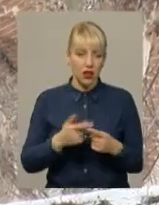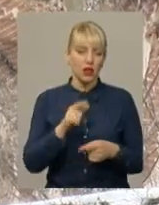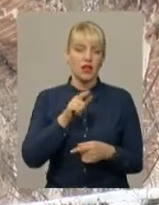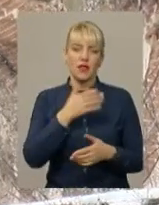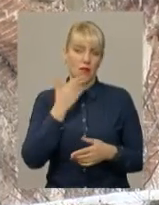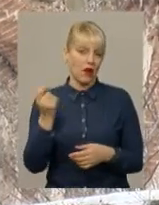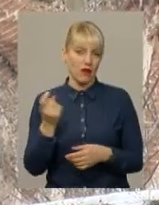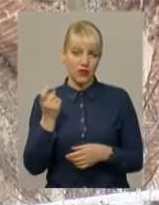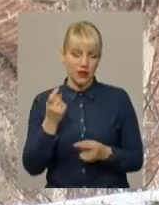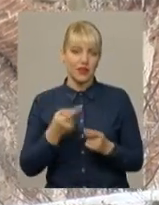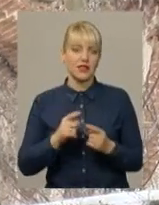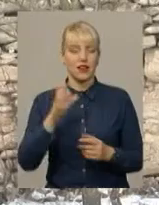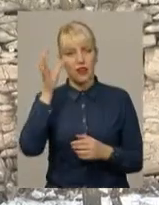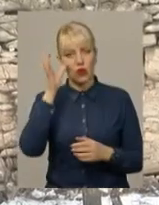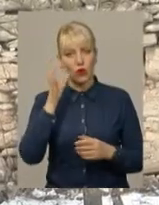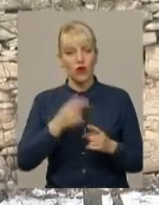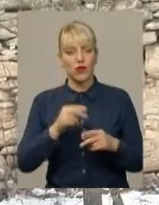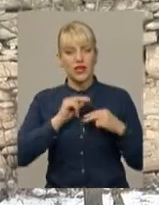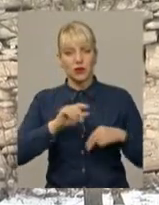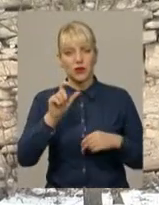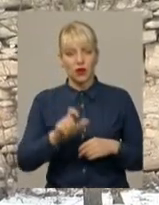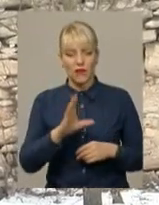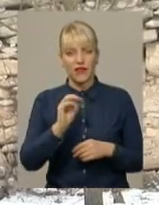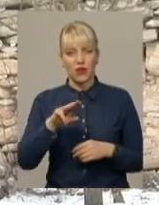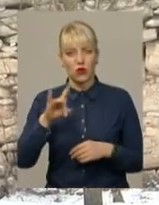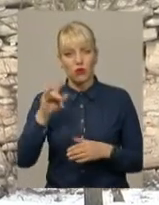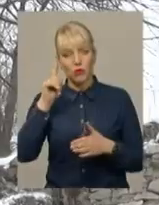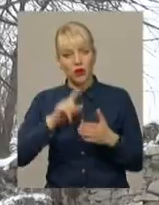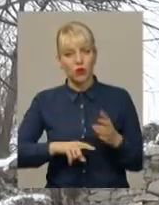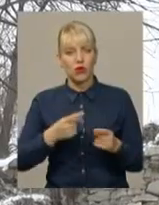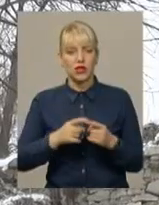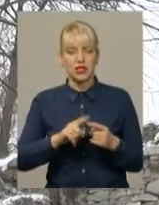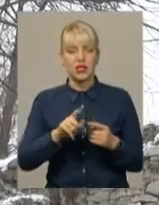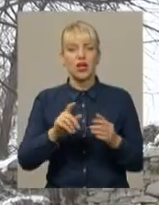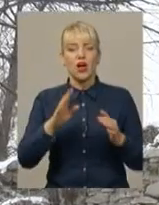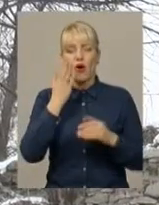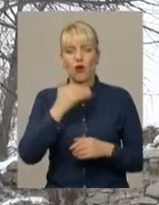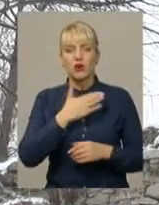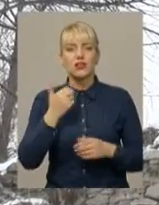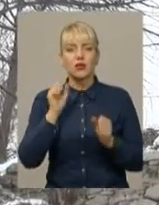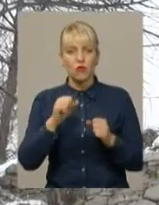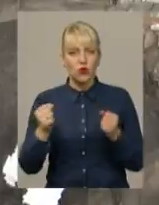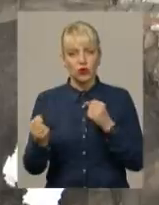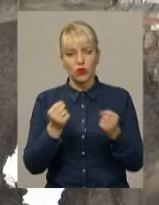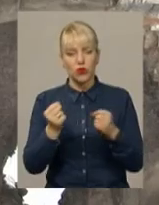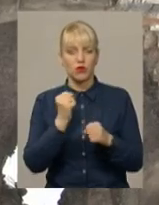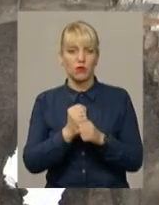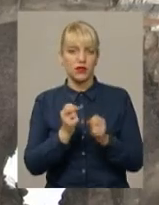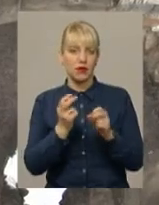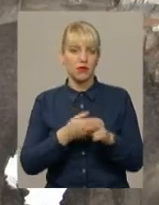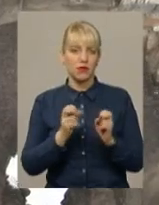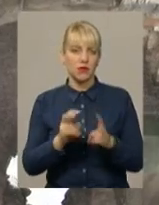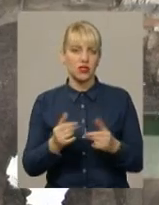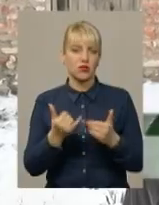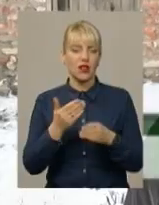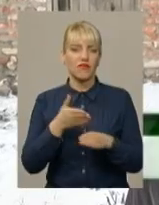немає. Науковий співробітник заповідника Межибіж Віктор Вєтру переконаний, решти костелу можна укріпити та зробити його безпечним для відвідувань туристів.